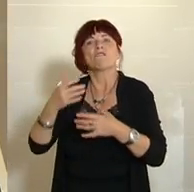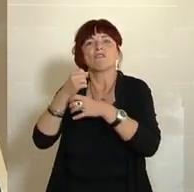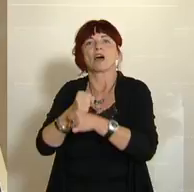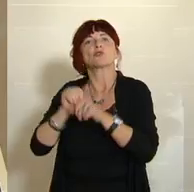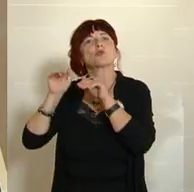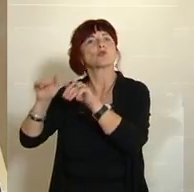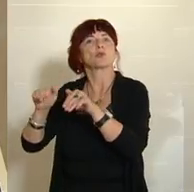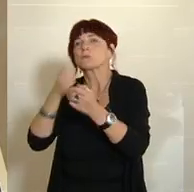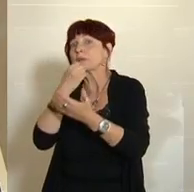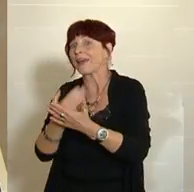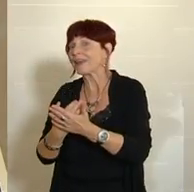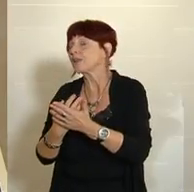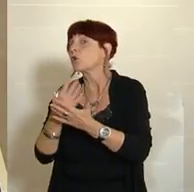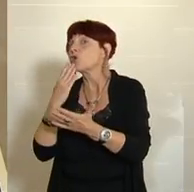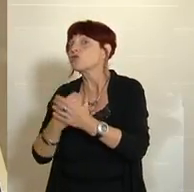sehen ist.